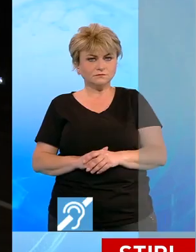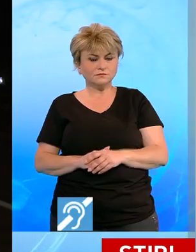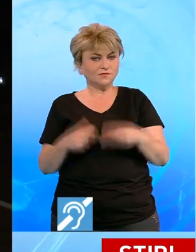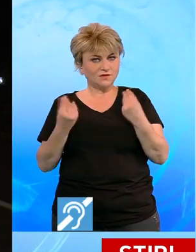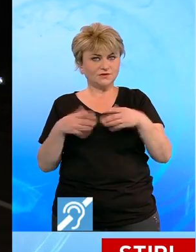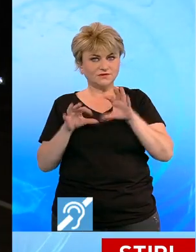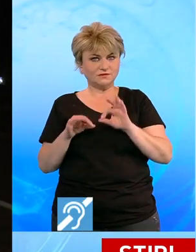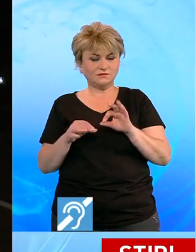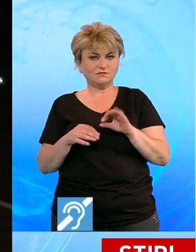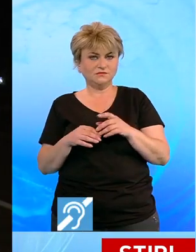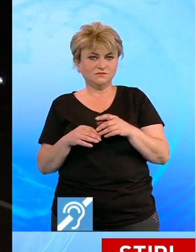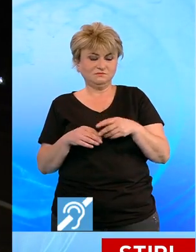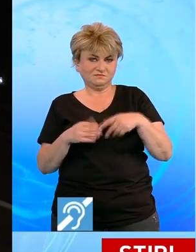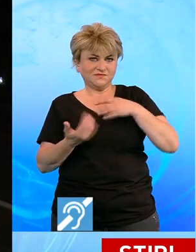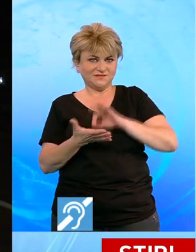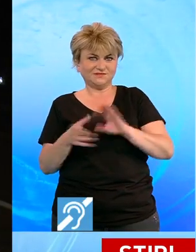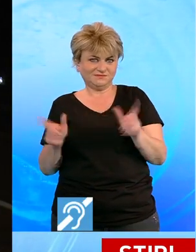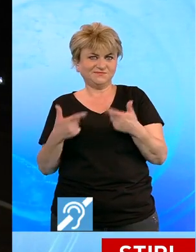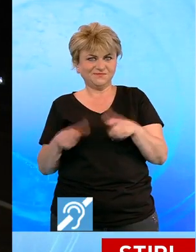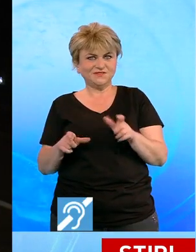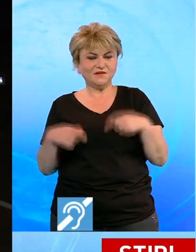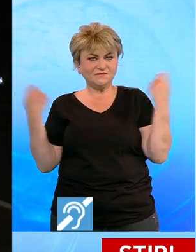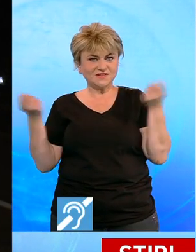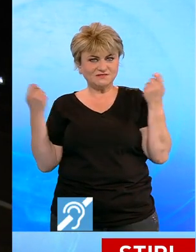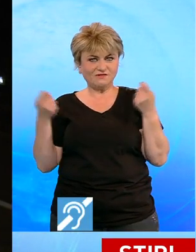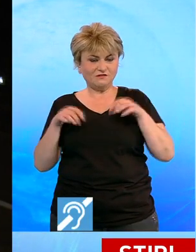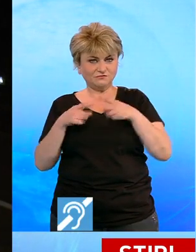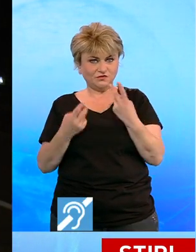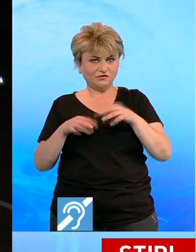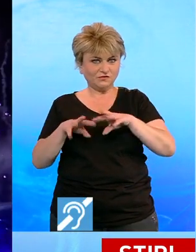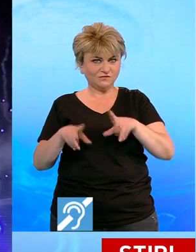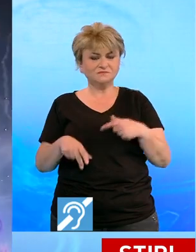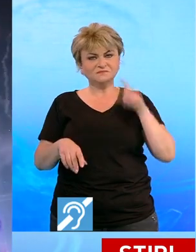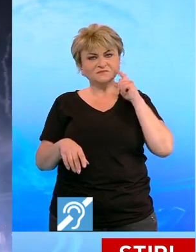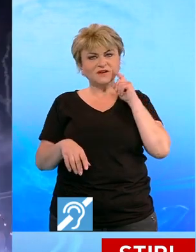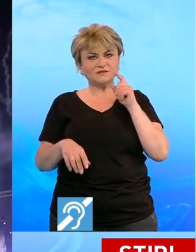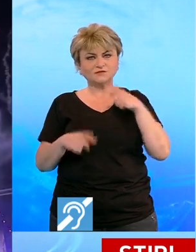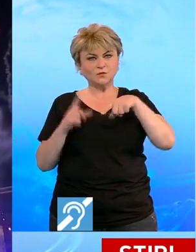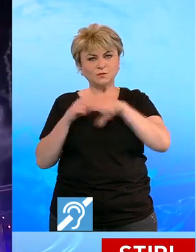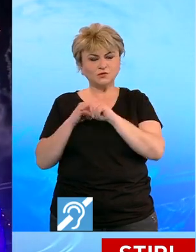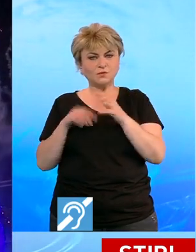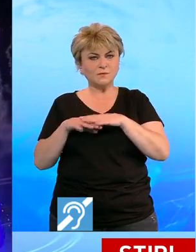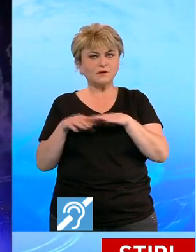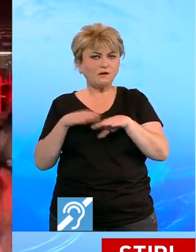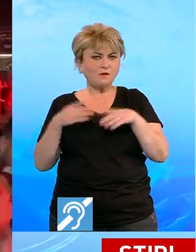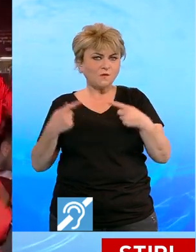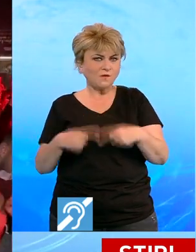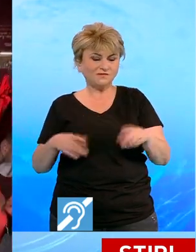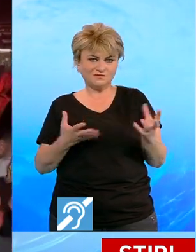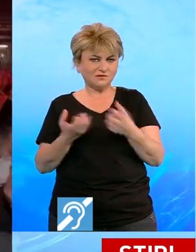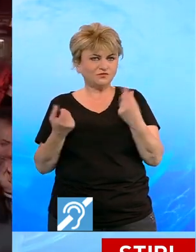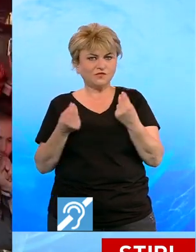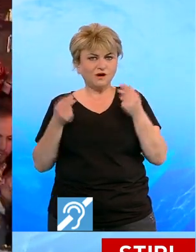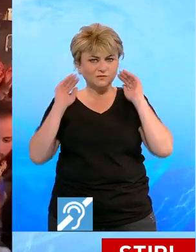Cum găsit prezenți la festival pentru a se distra, cei doi hoți s-au gândit să nu meargă cu mâna goală de la eveniment și să-și ia ceva ca amintire.